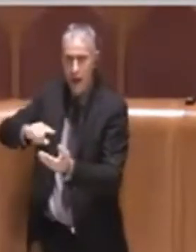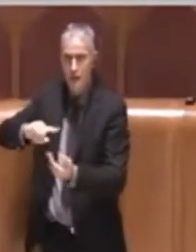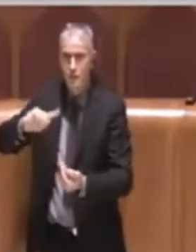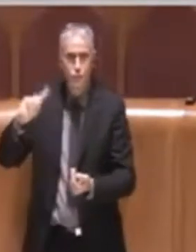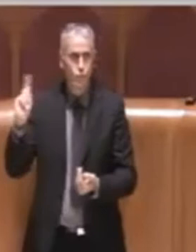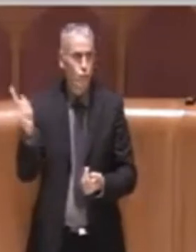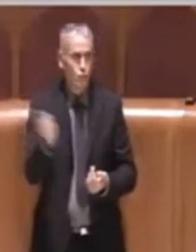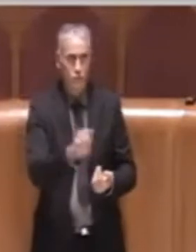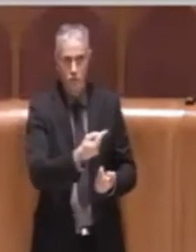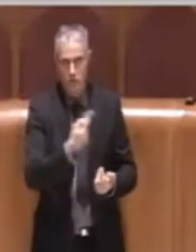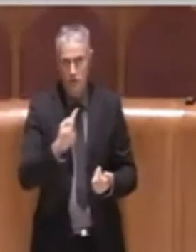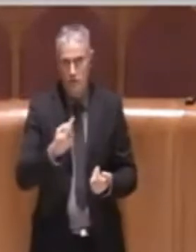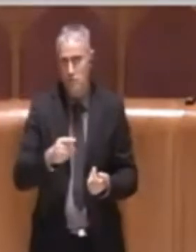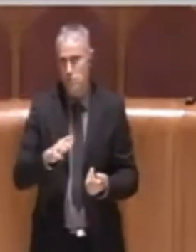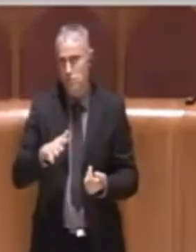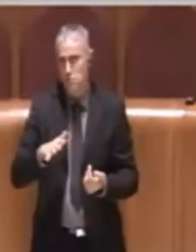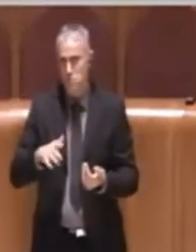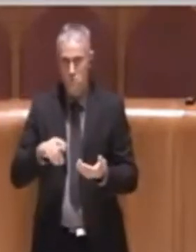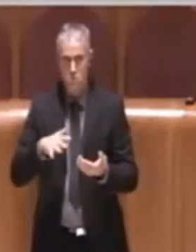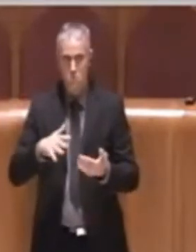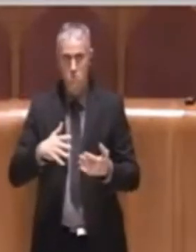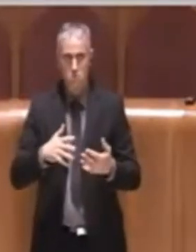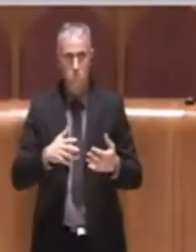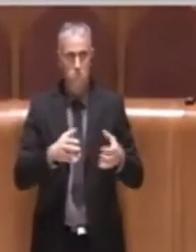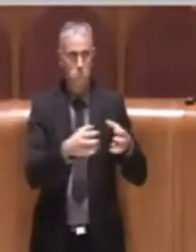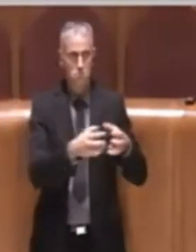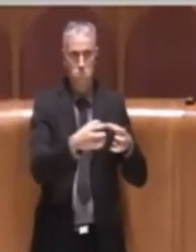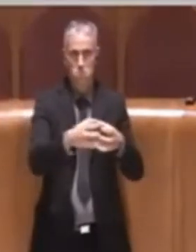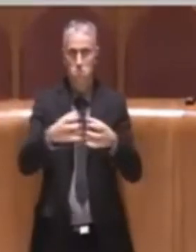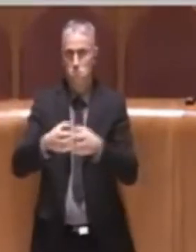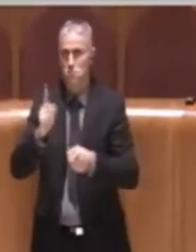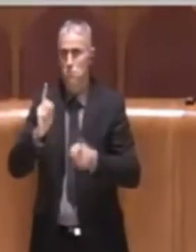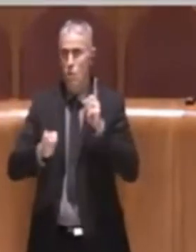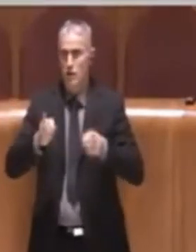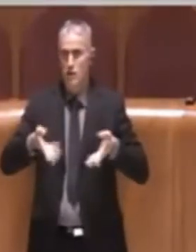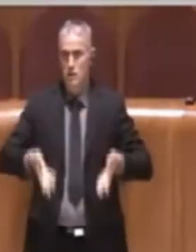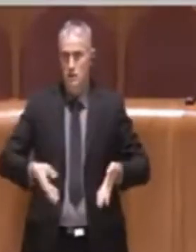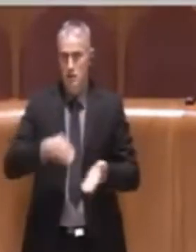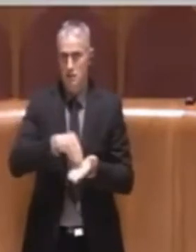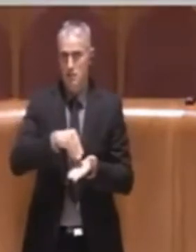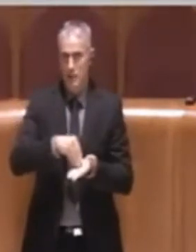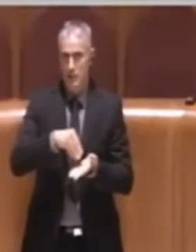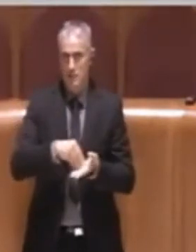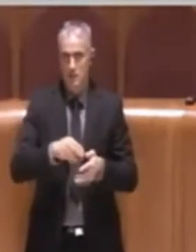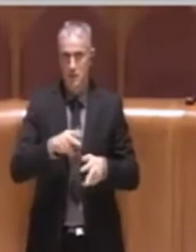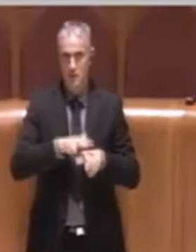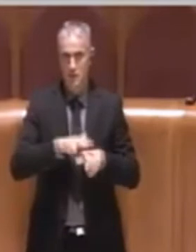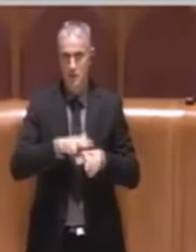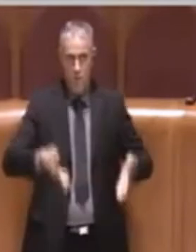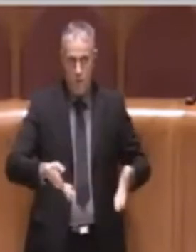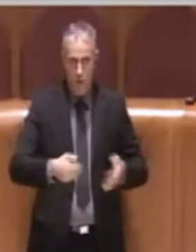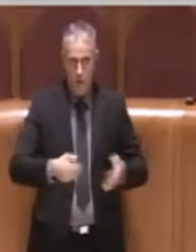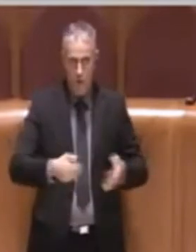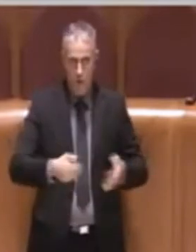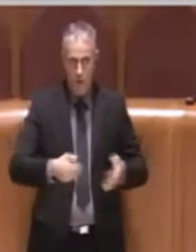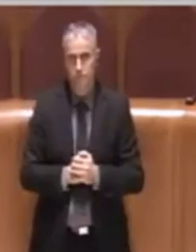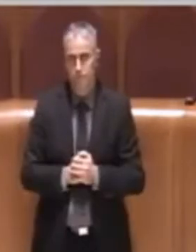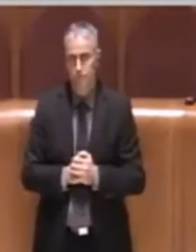numero elevato delle forze politiche presenti e dei gruppi capitolini presenti in Assemblea Capitolina.